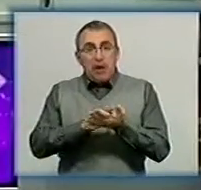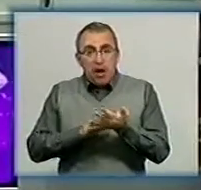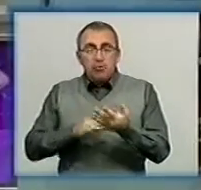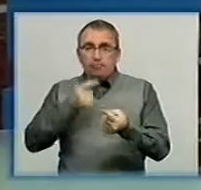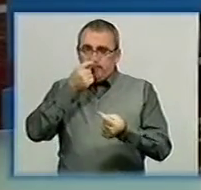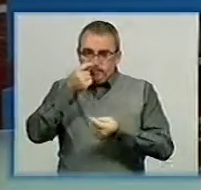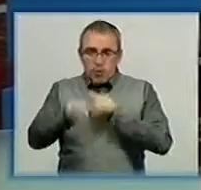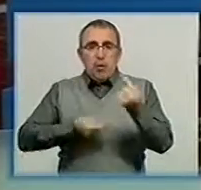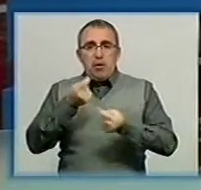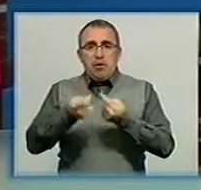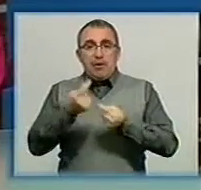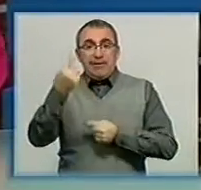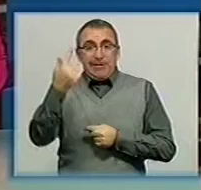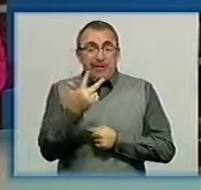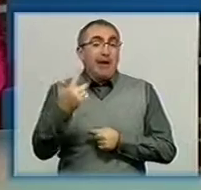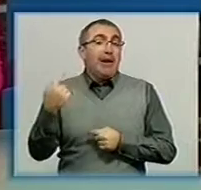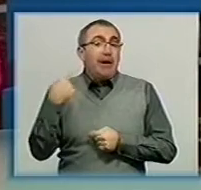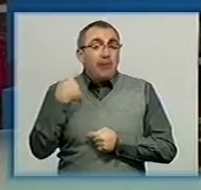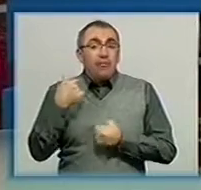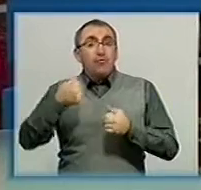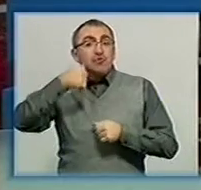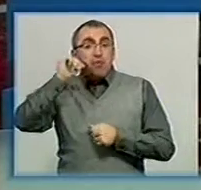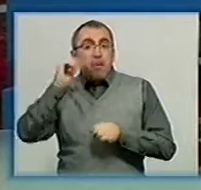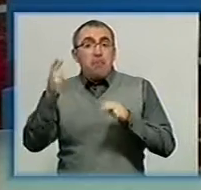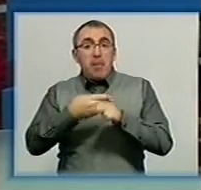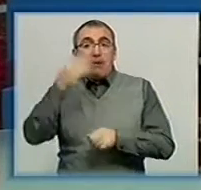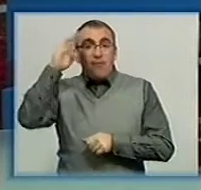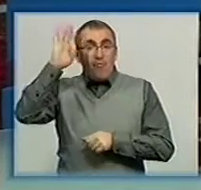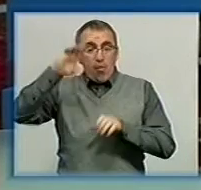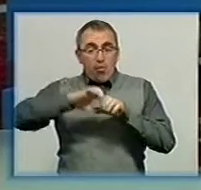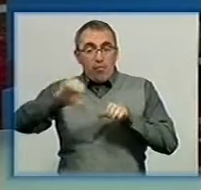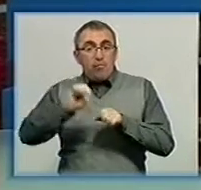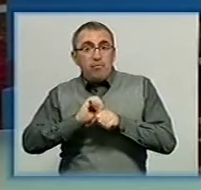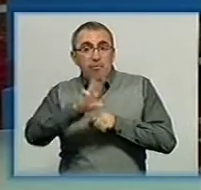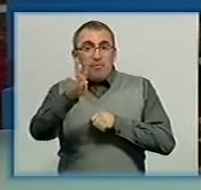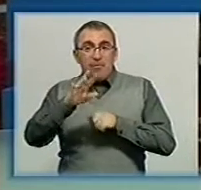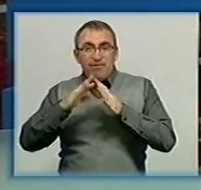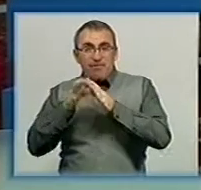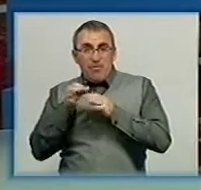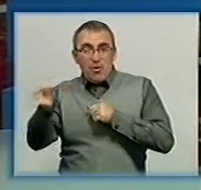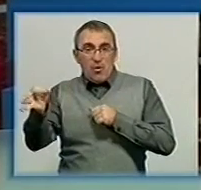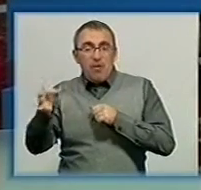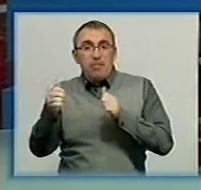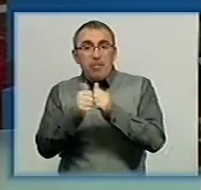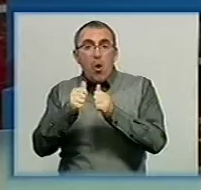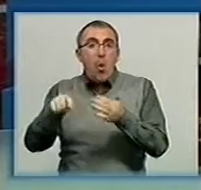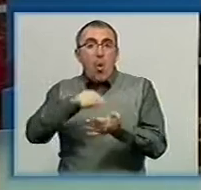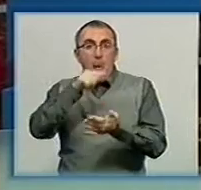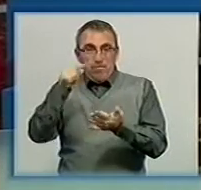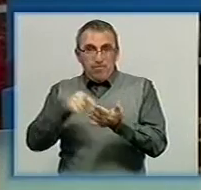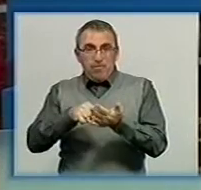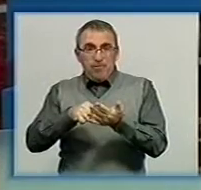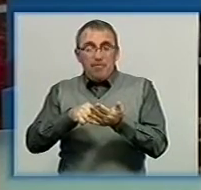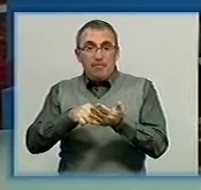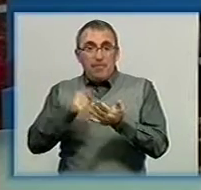докладніше. Третина Кіровограда від учора без води через порив водоводу поблизу дослідного поля біля обласного центру. Наразі